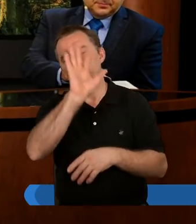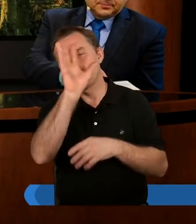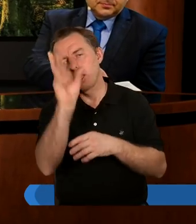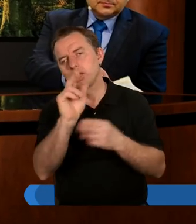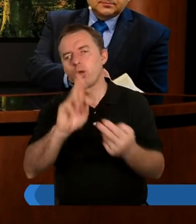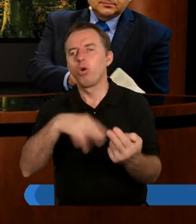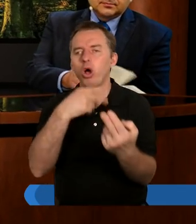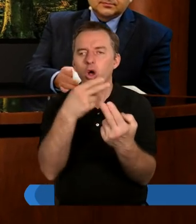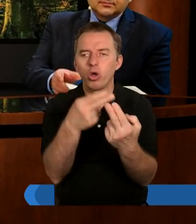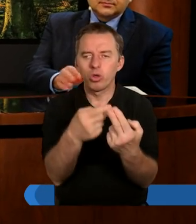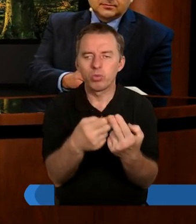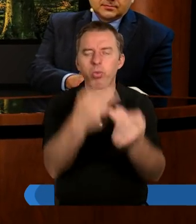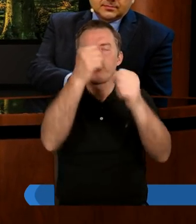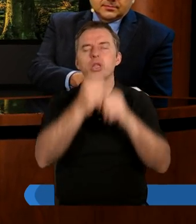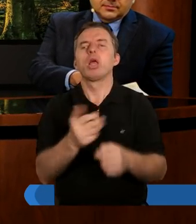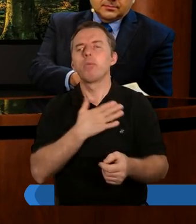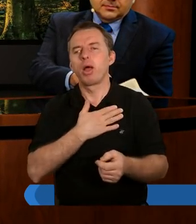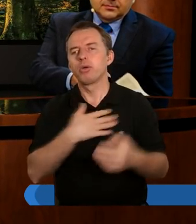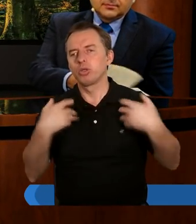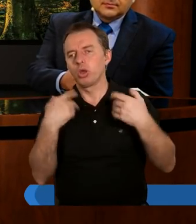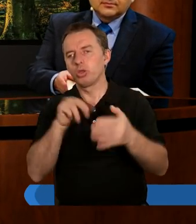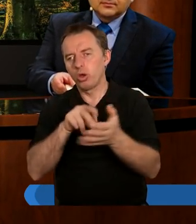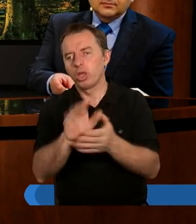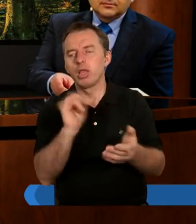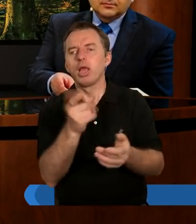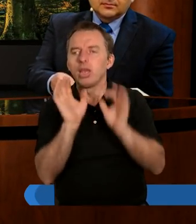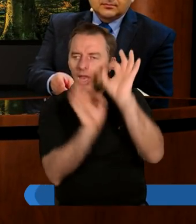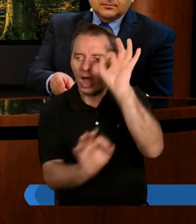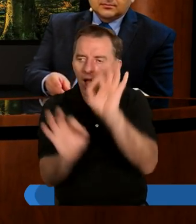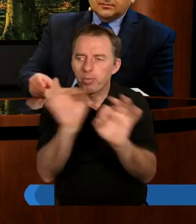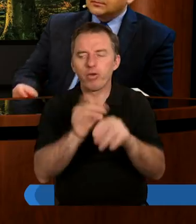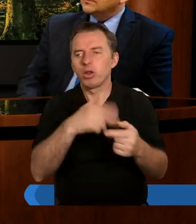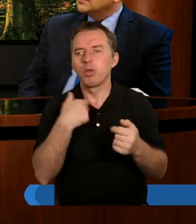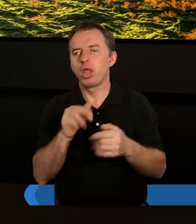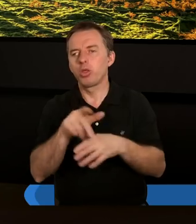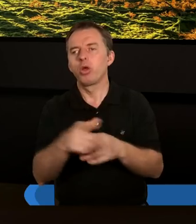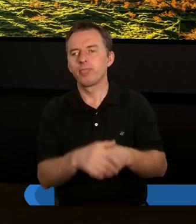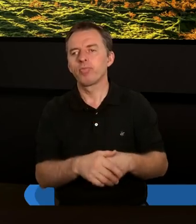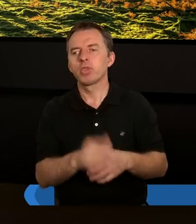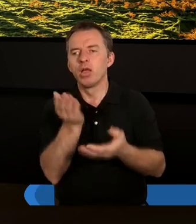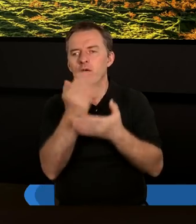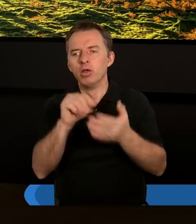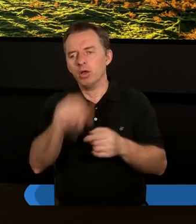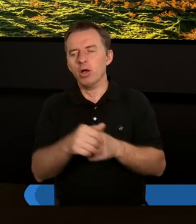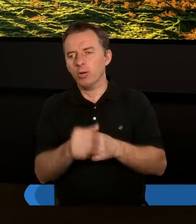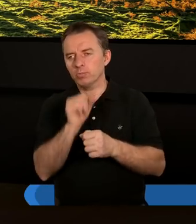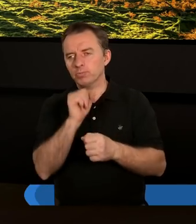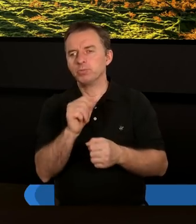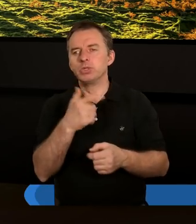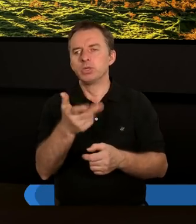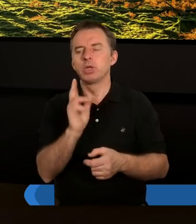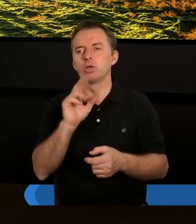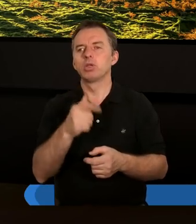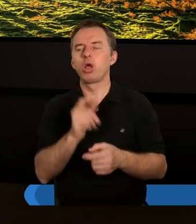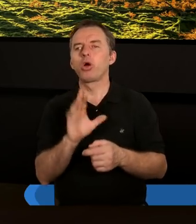piękną odpowiedzią, jak może do takich podziałów nie dochodzić, albo jak je naprawić, jeżeli już do nich doszło. Przeczytajmy wobec tego pierwszy list